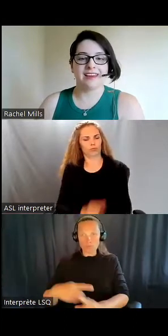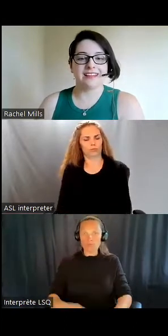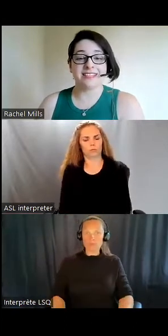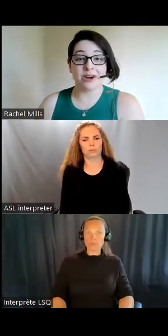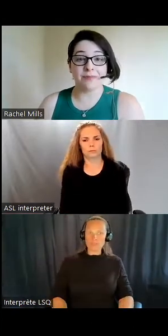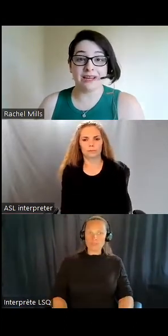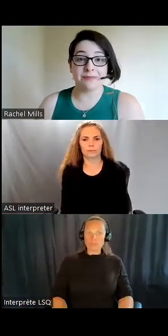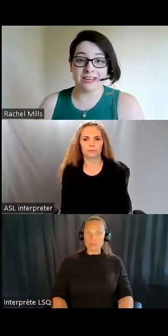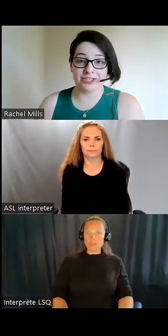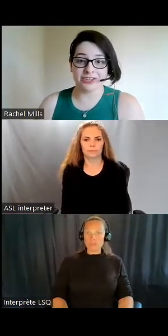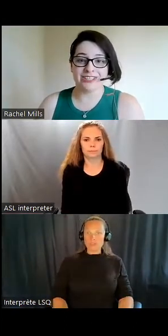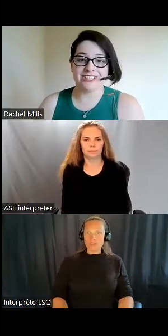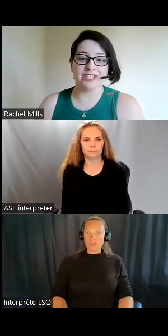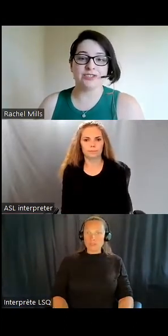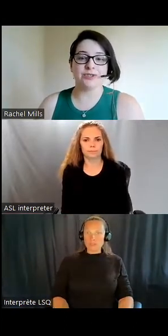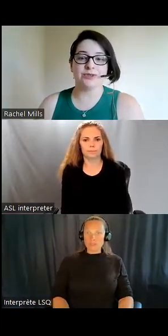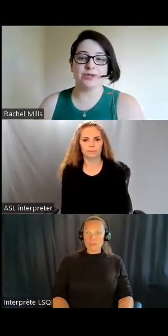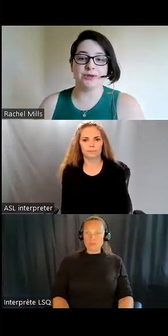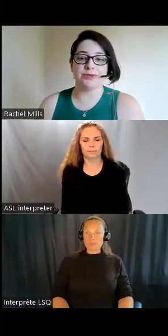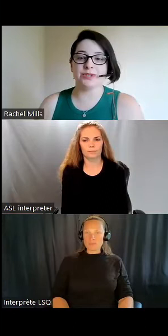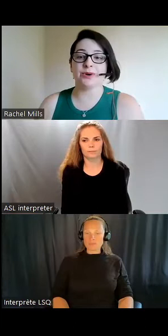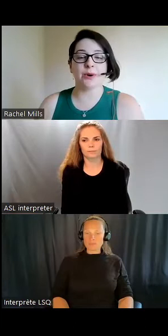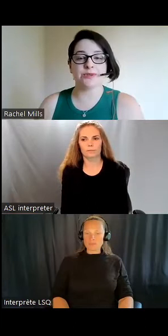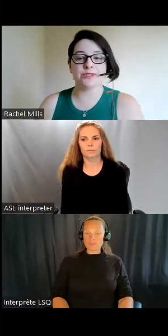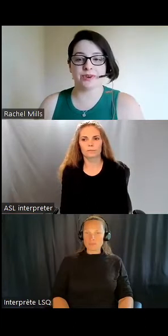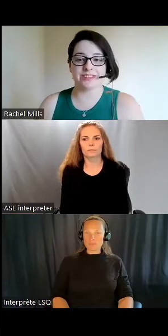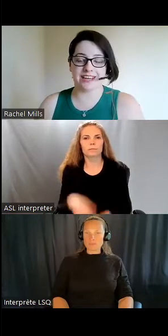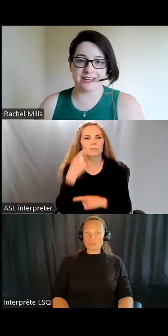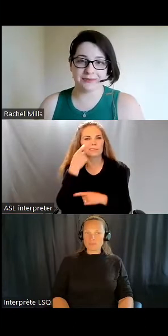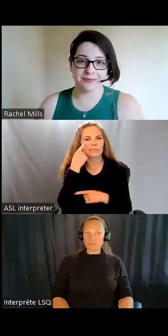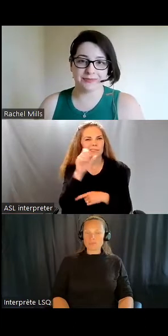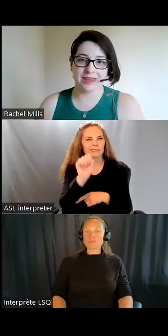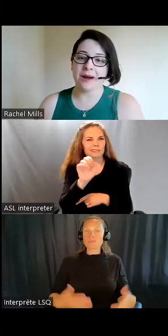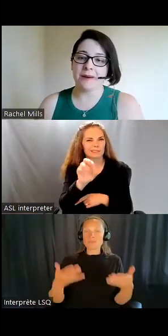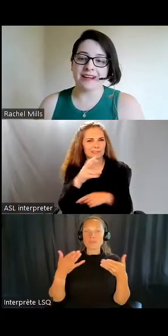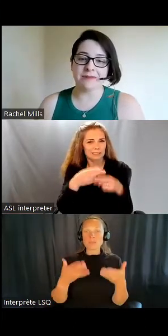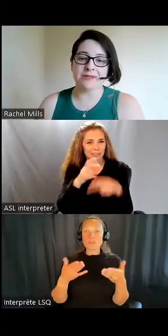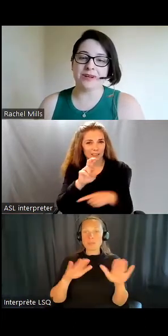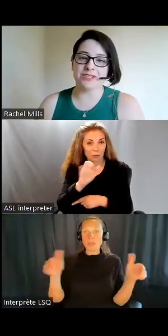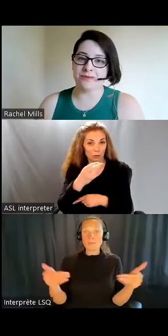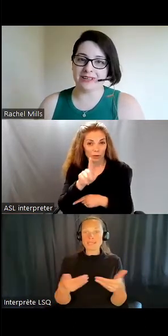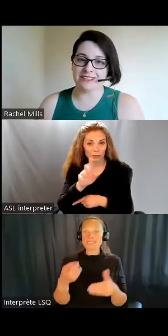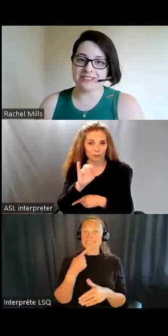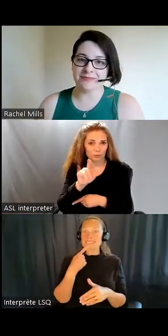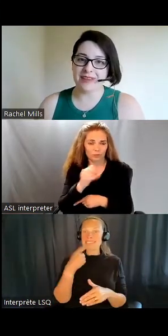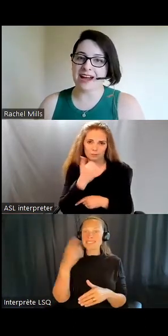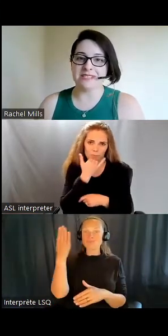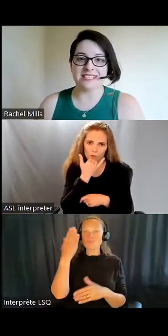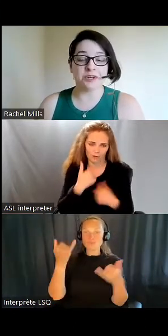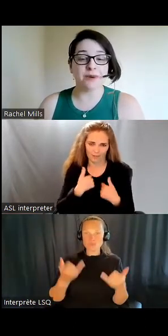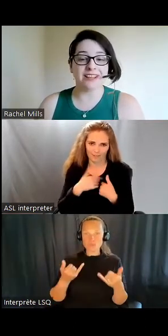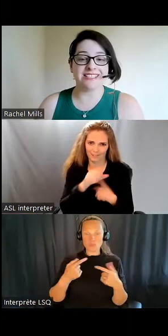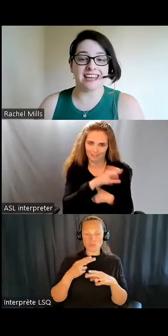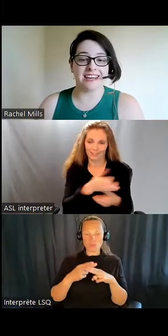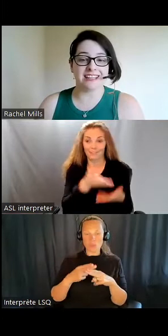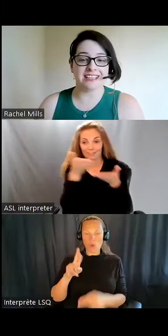C'est maintenant mon plaisir de vous présenter vos hôtes pour la journée. Je m'appelle Rachel